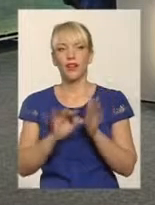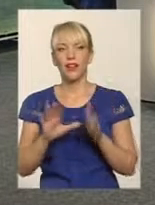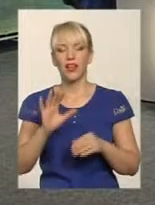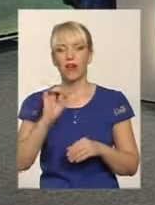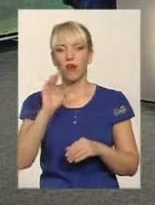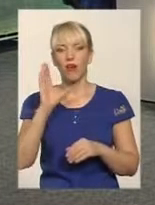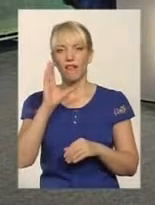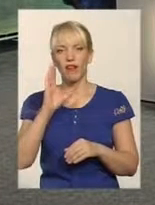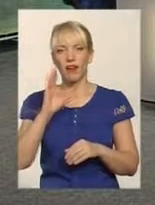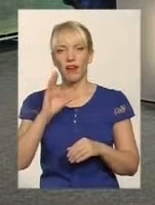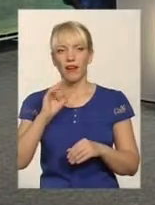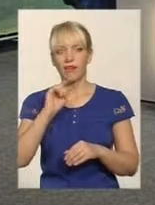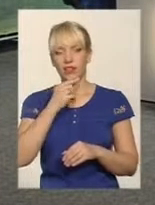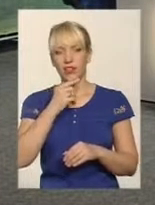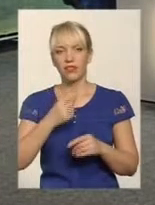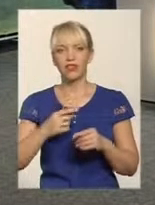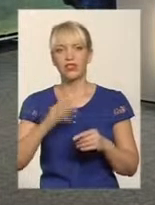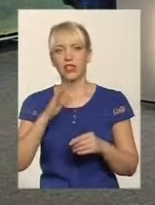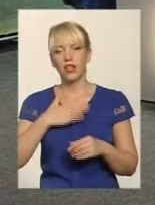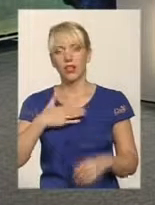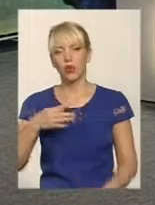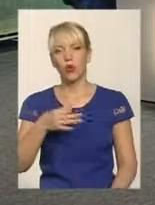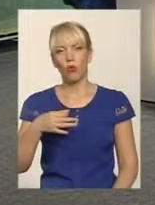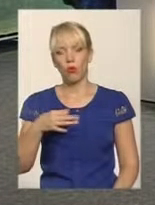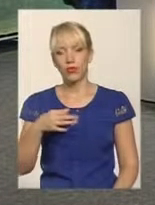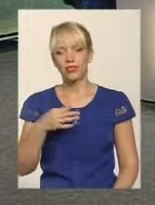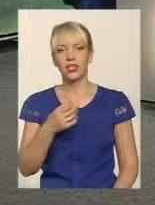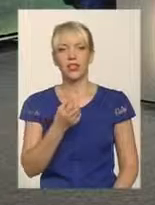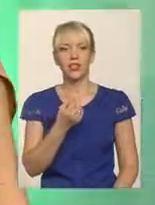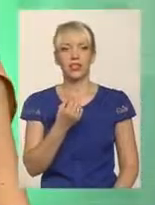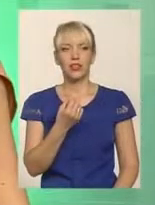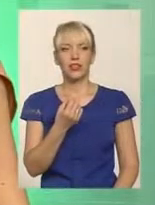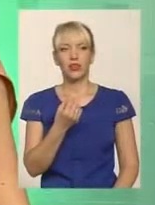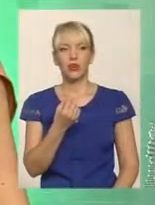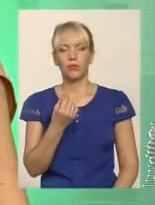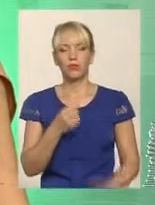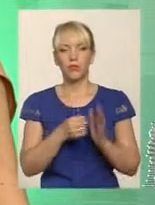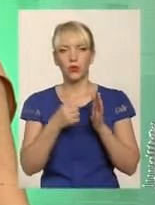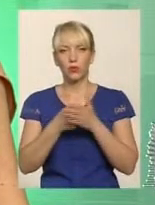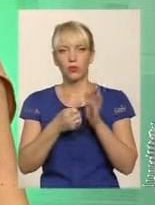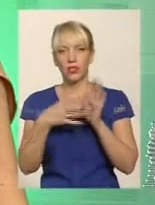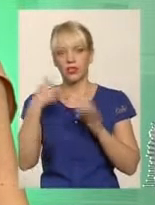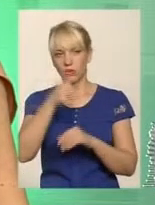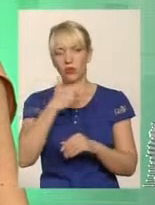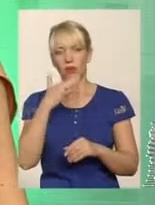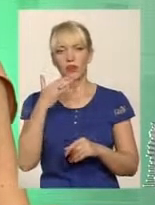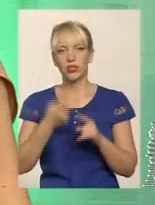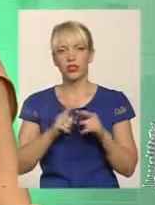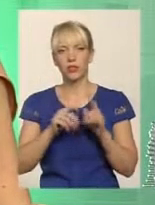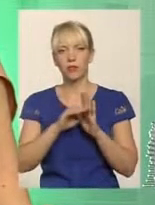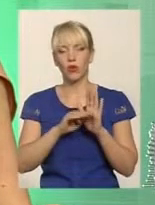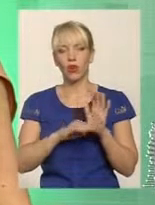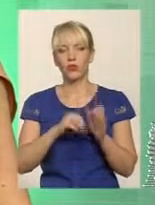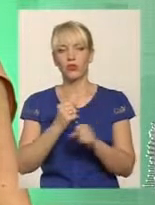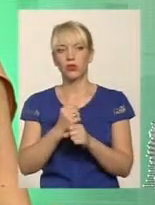Хмельницької області на 2011-2015 рік. Багато по цій програмі зроблено.